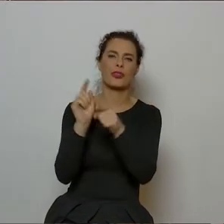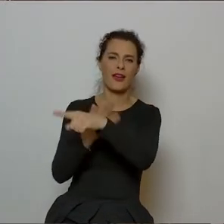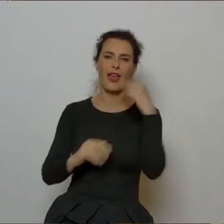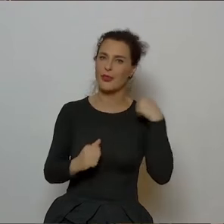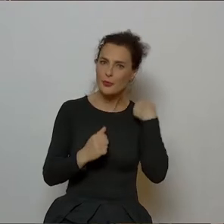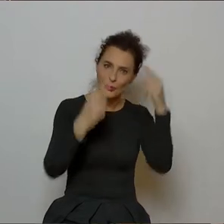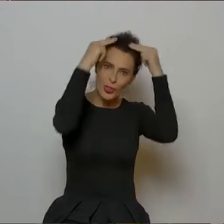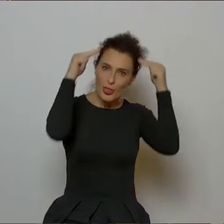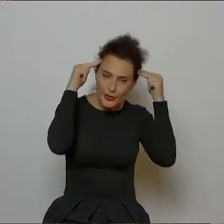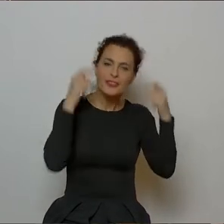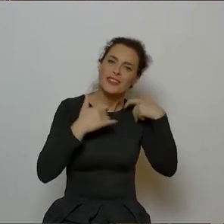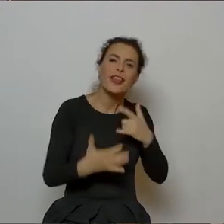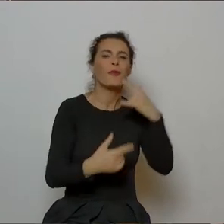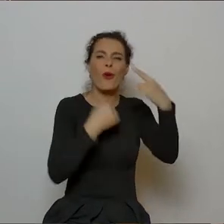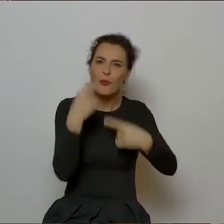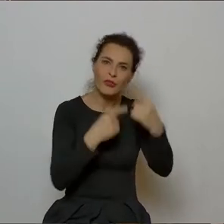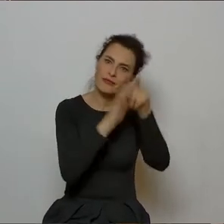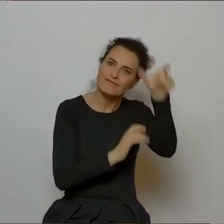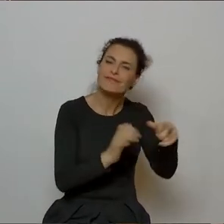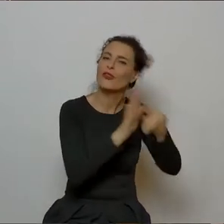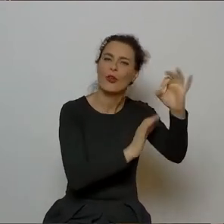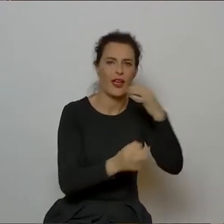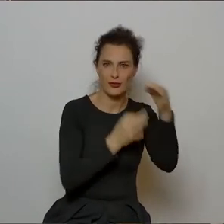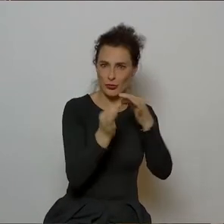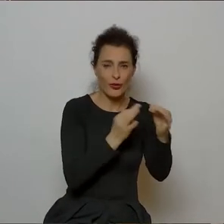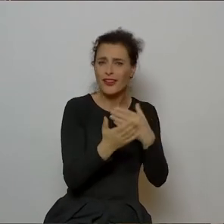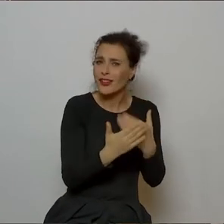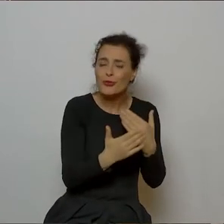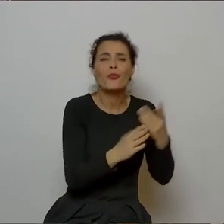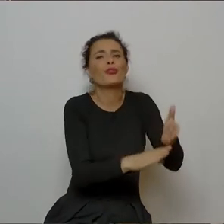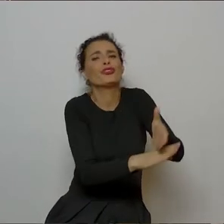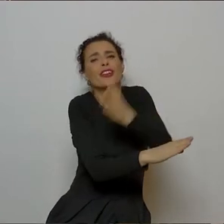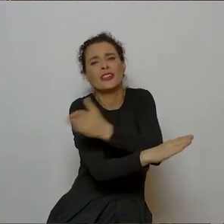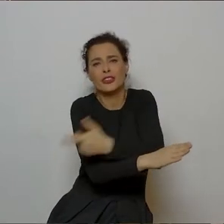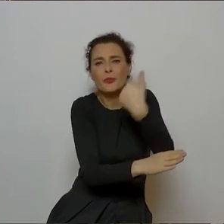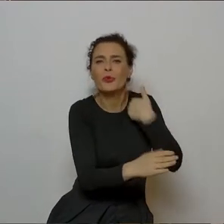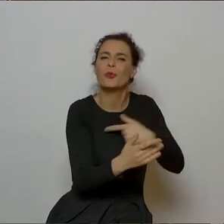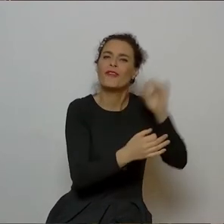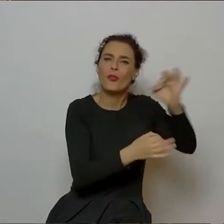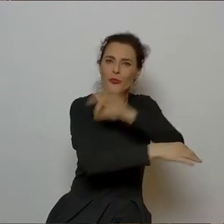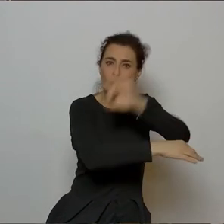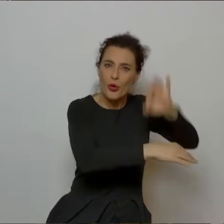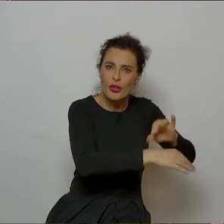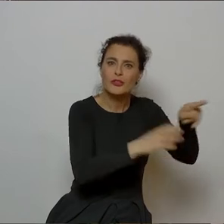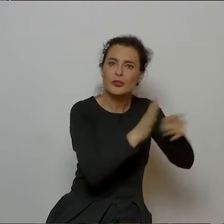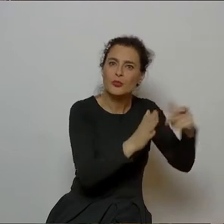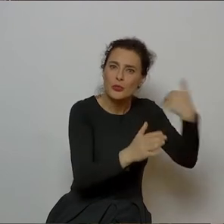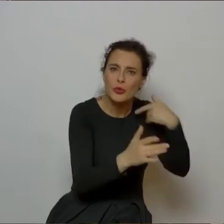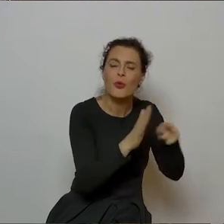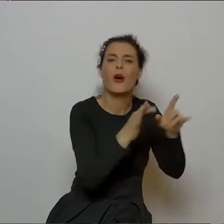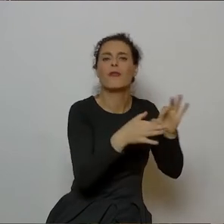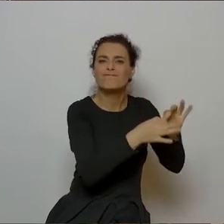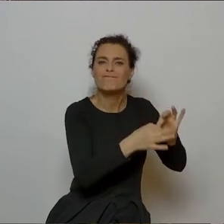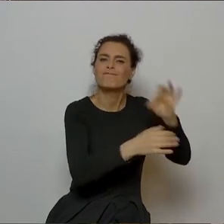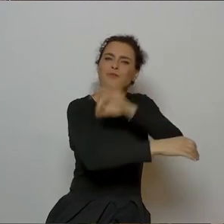chcemy usłyszeć tę historię z pierwszej ręki Twoją. Szczególnie, że te projekty, o których wspomniałem, które prowadziłaś, koncerty i płyta,